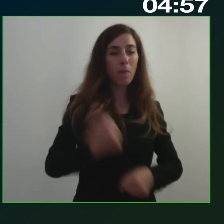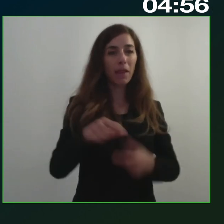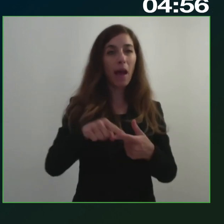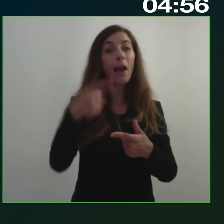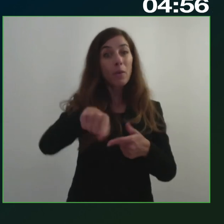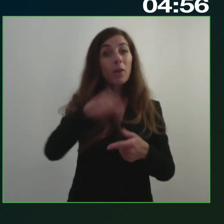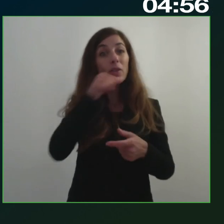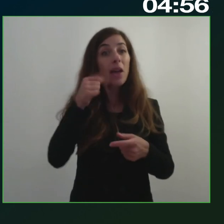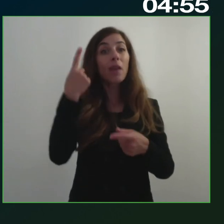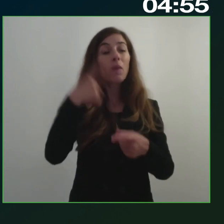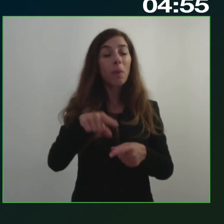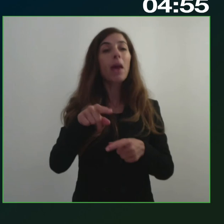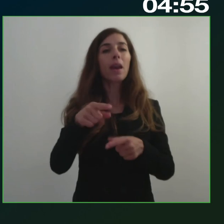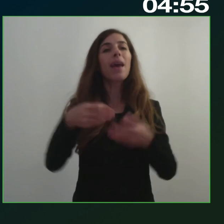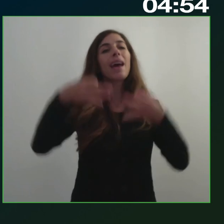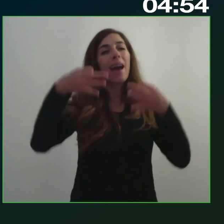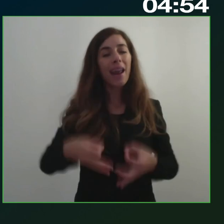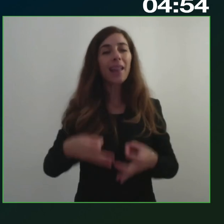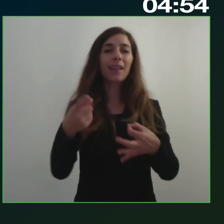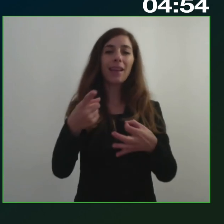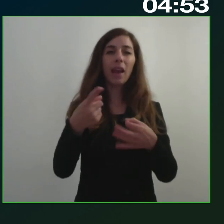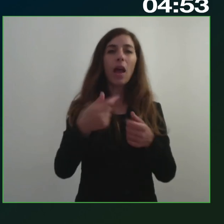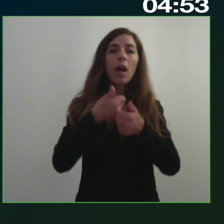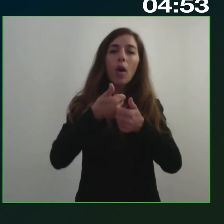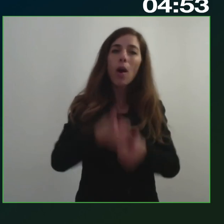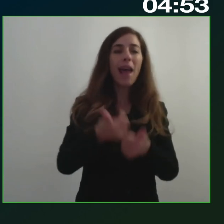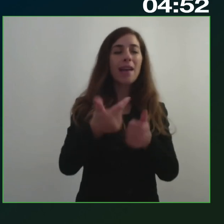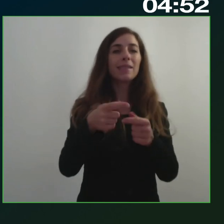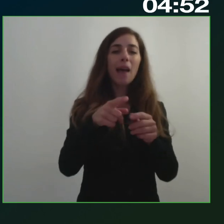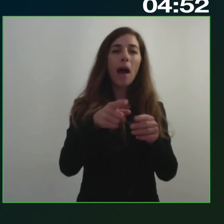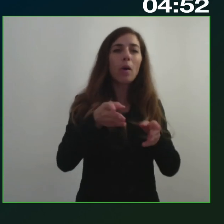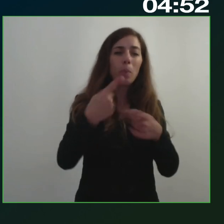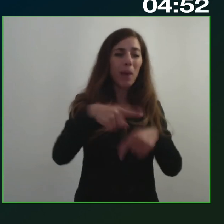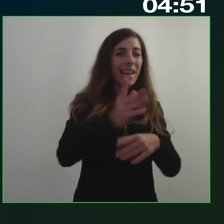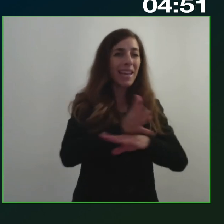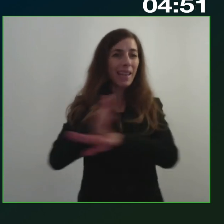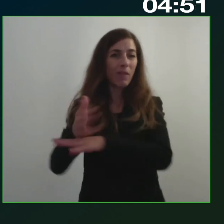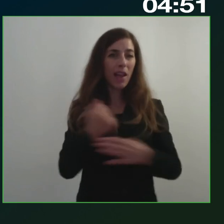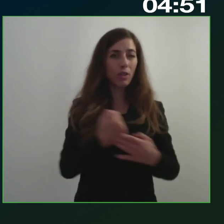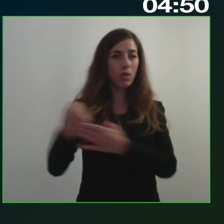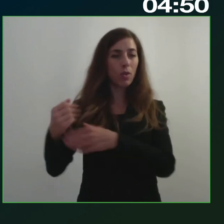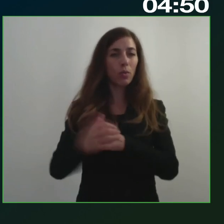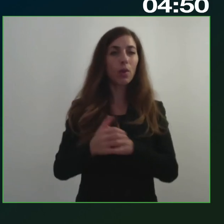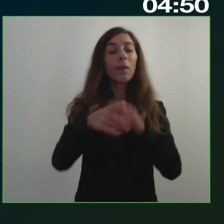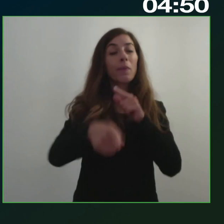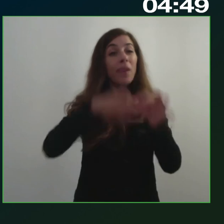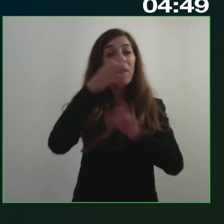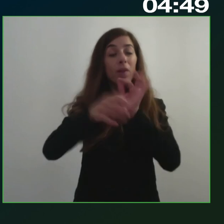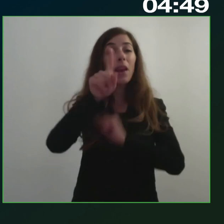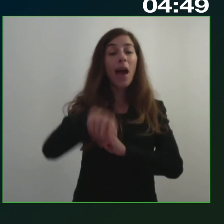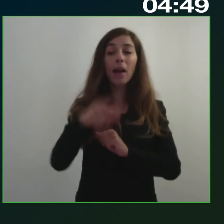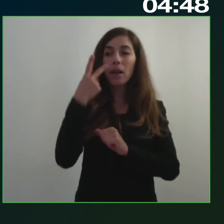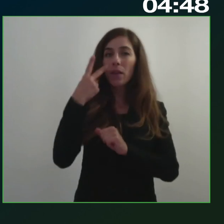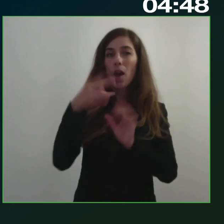coerenza per tutte le misure sostenute e ciò garantirà un coordinamento appropriato con le altre fonti di finanziamento